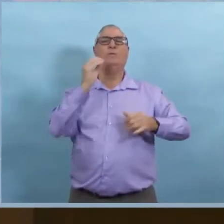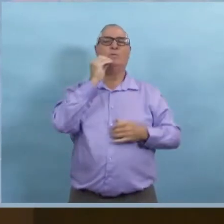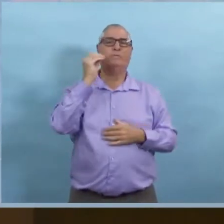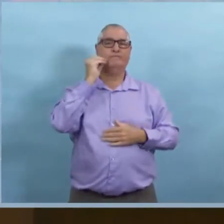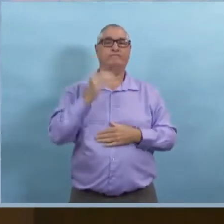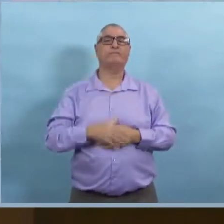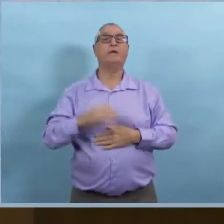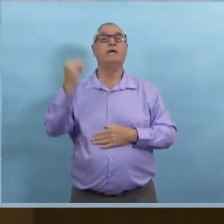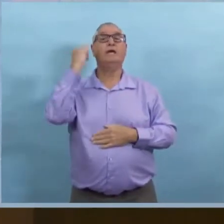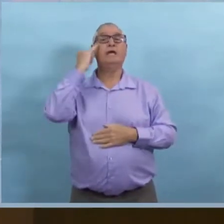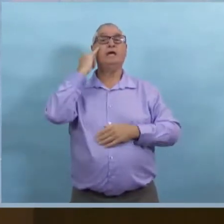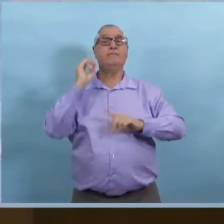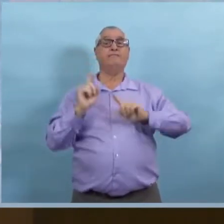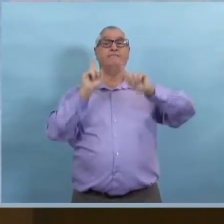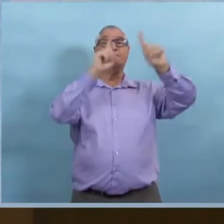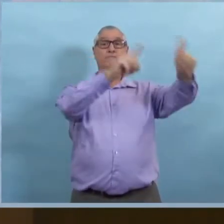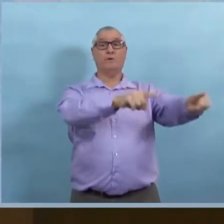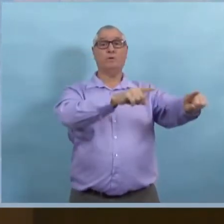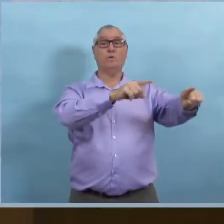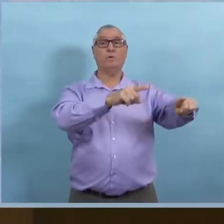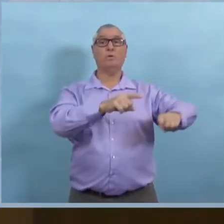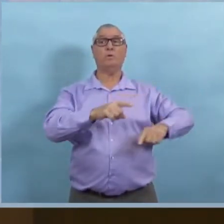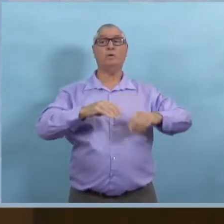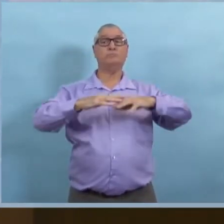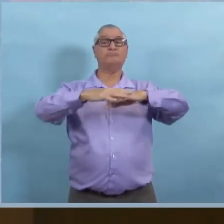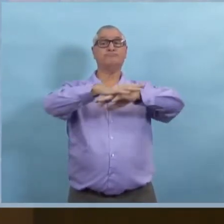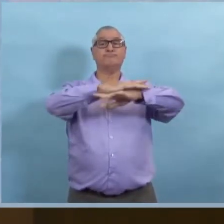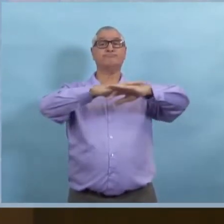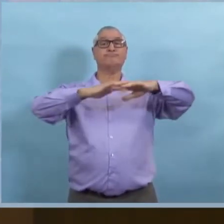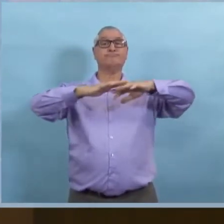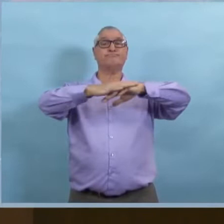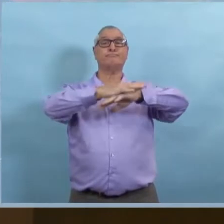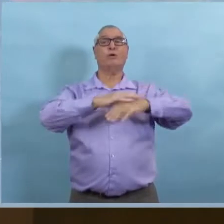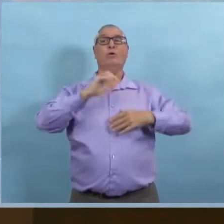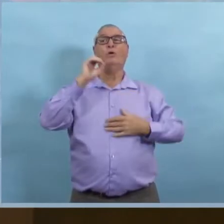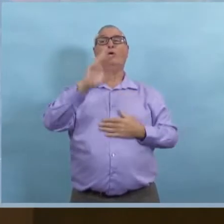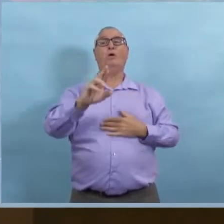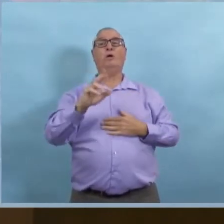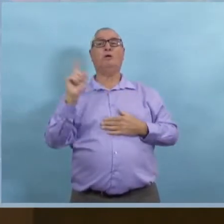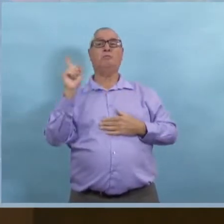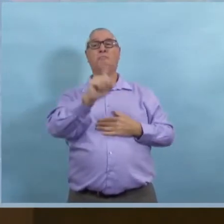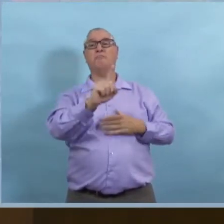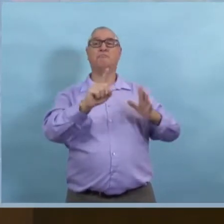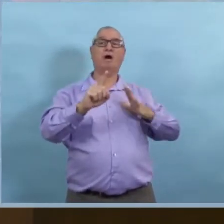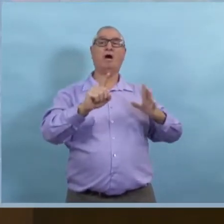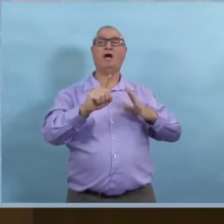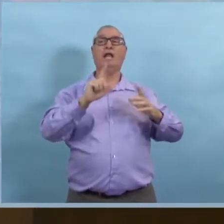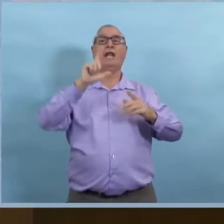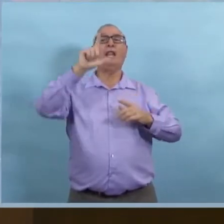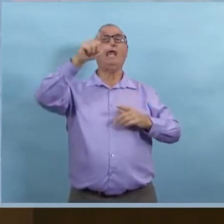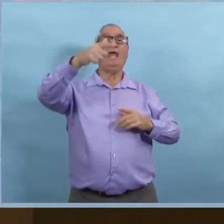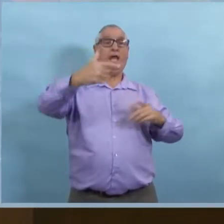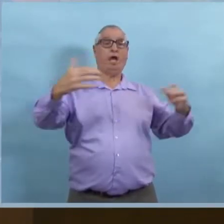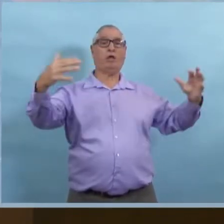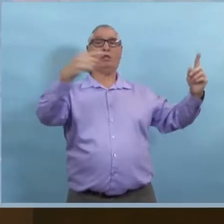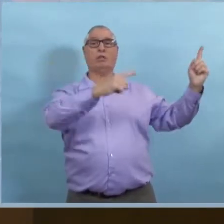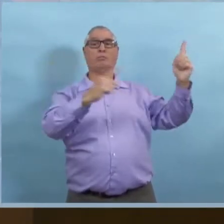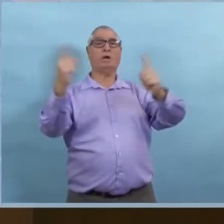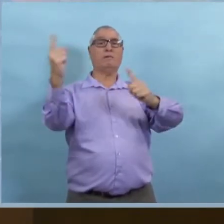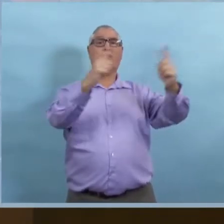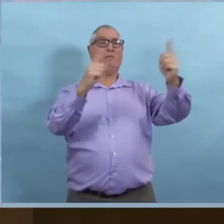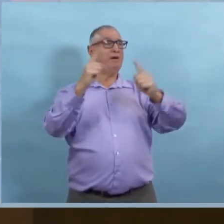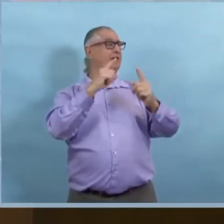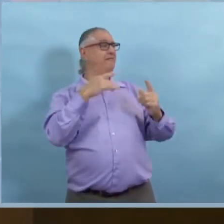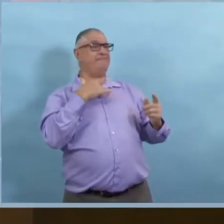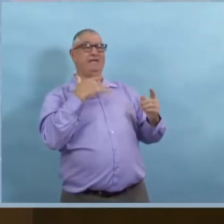nombre de contacts au total. Si vous allez à un endroit, et qu'il y a foule, lorsque vous arrivez, ou qu'il commence à y avoir beaucoup de monde, vous devriez penser à